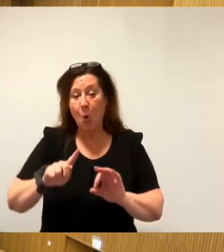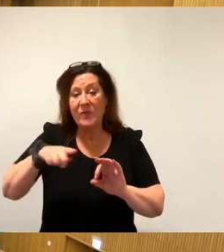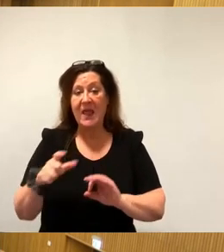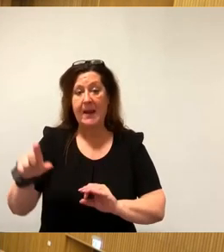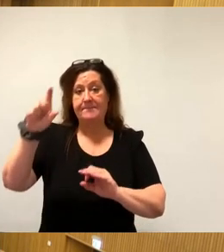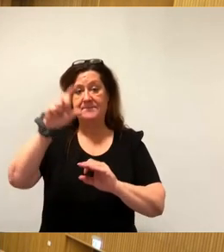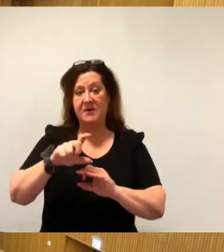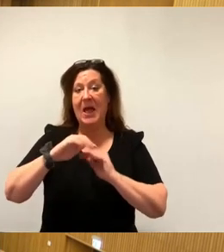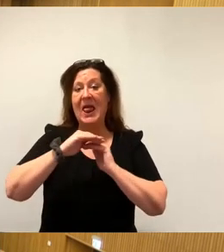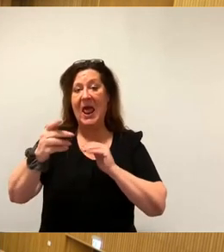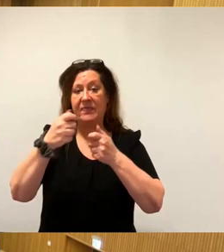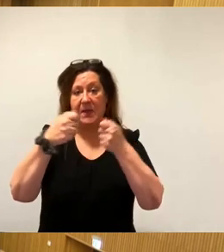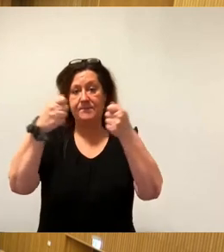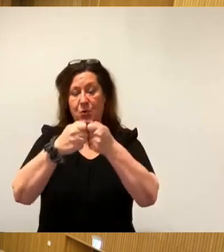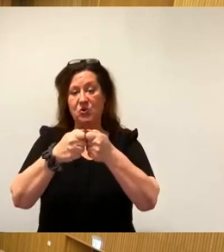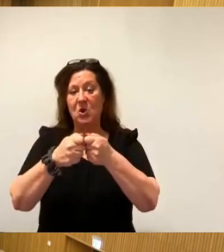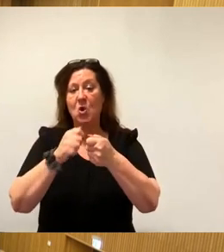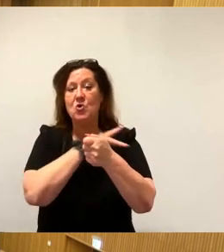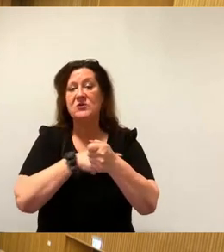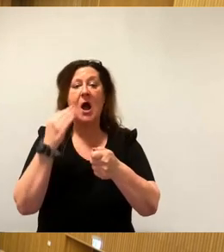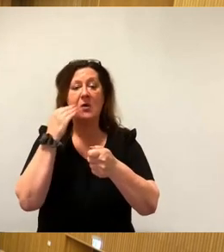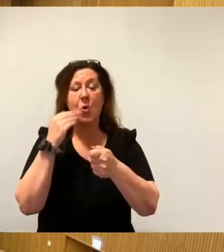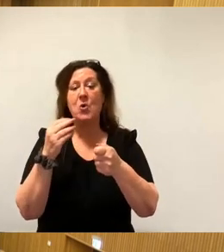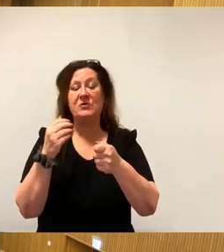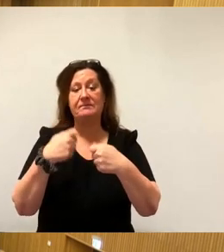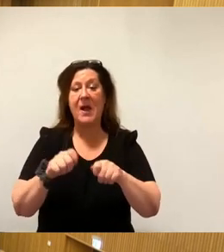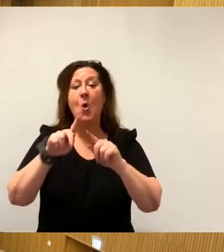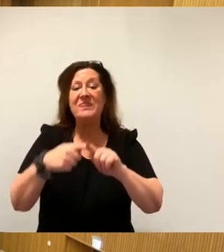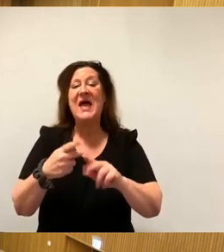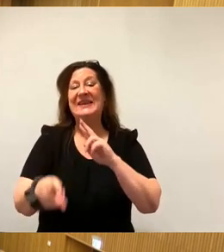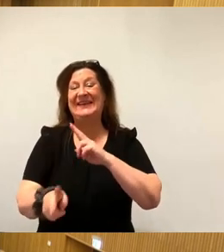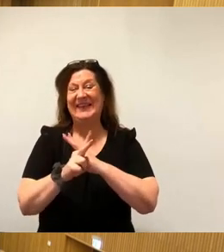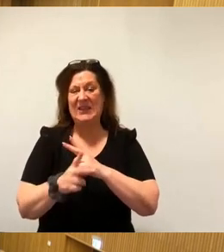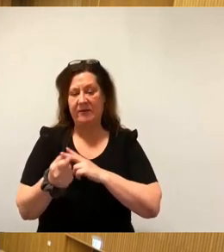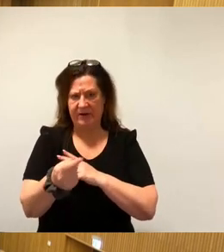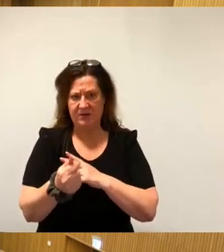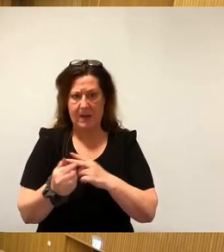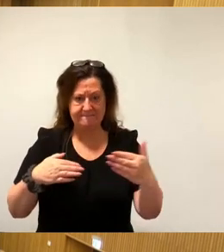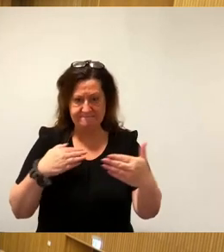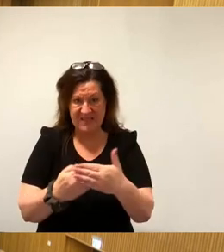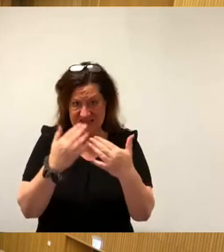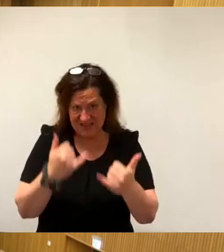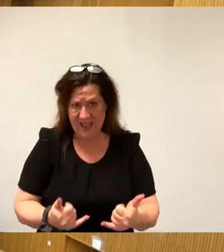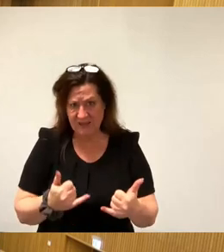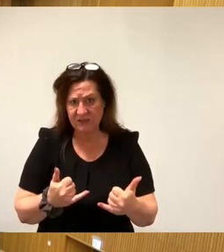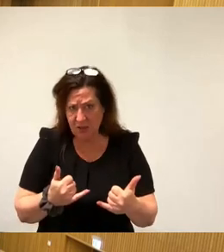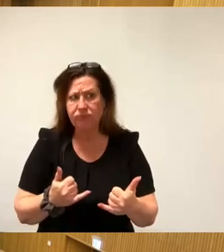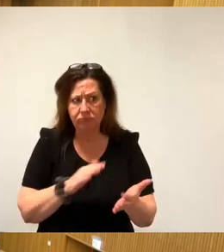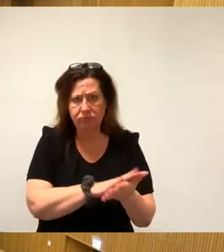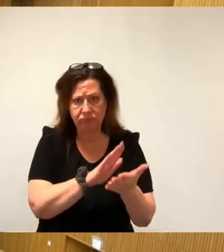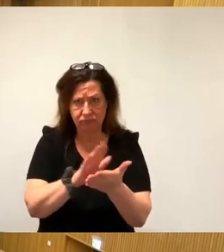Land und Bund für den sozialen Wohnungsbau und kreditfinanziert funktioniert. Bei den bisherigen Bauvorhaben ist dies weitgehend aufgegangen.